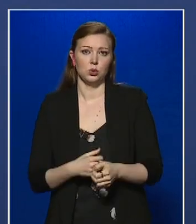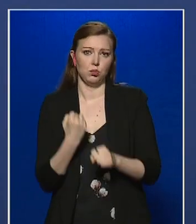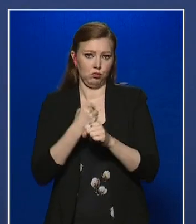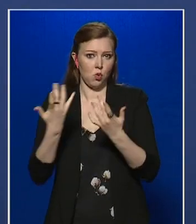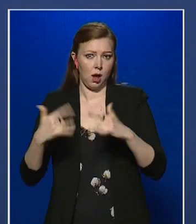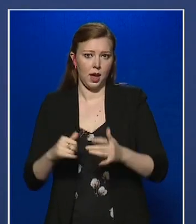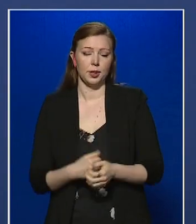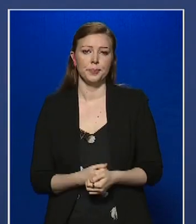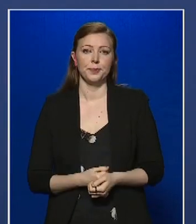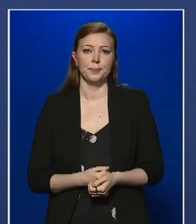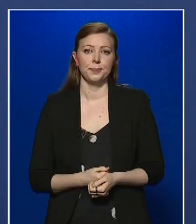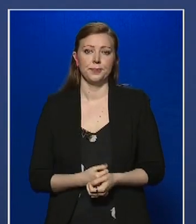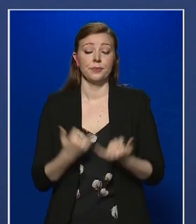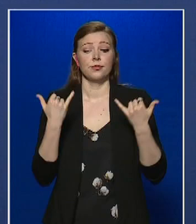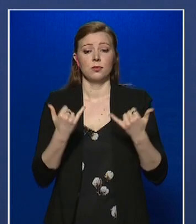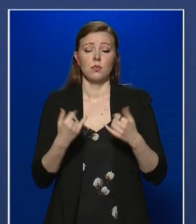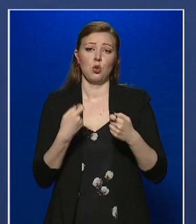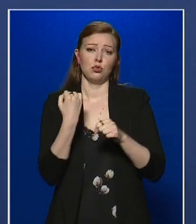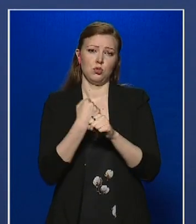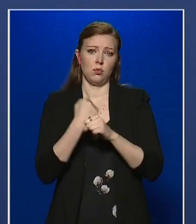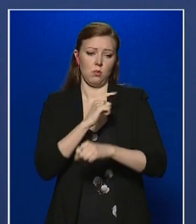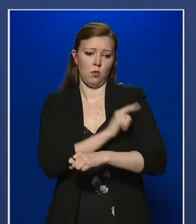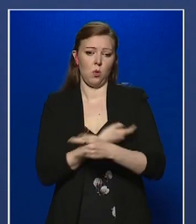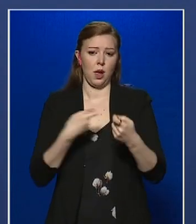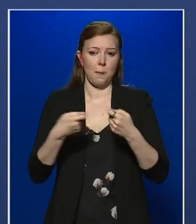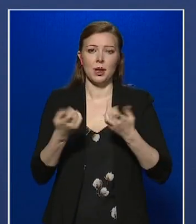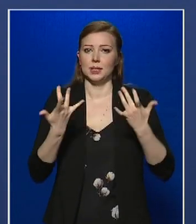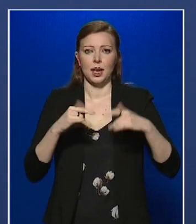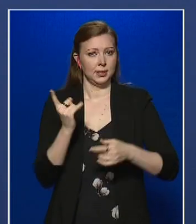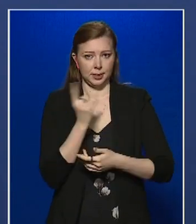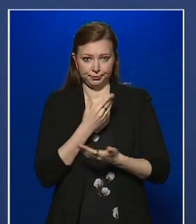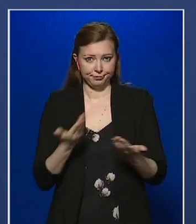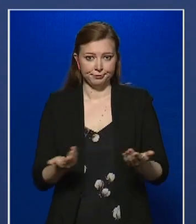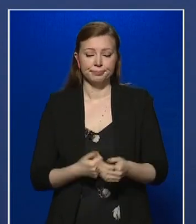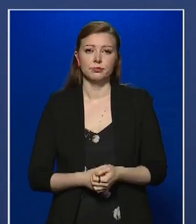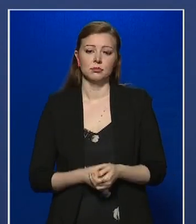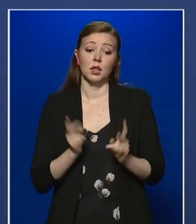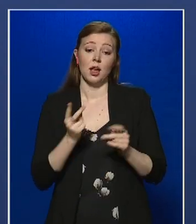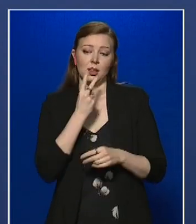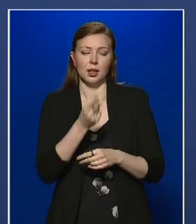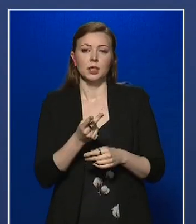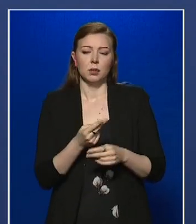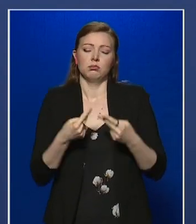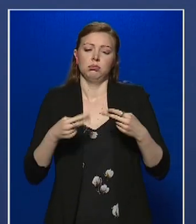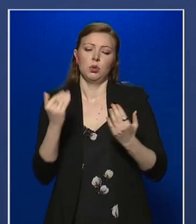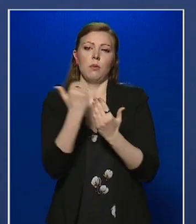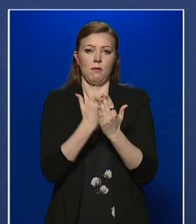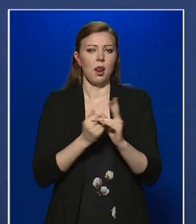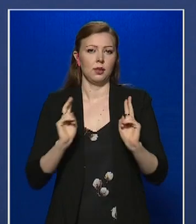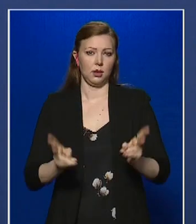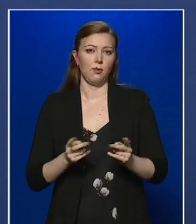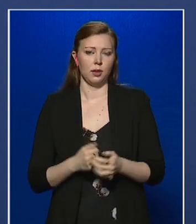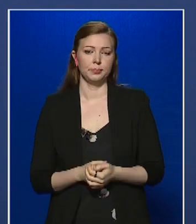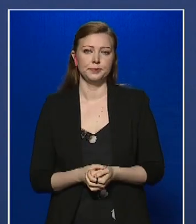Ami az aktuális munkaerőpiaci helyzetet illeti, láthatjuk, hogy van feladatunk ezen a téren.